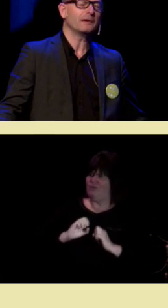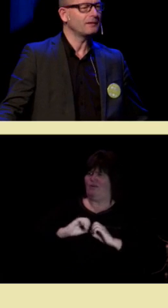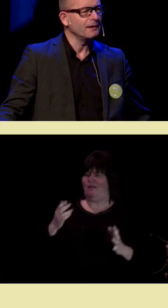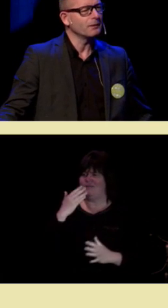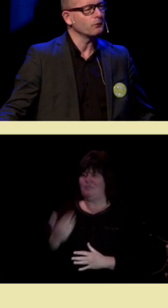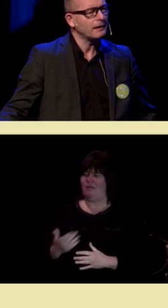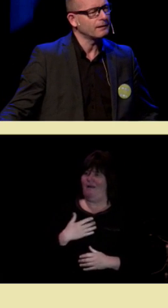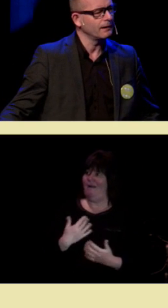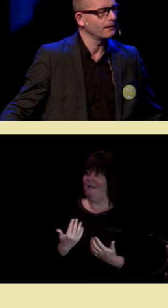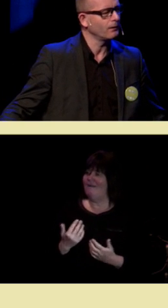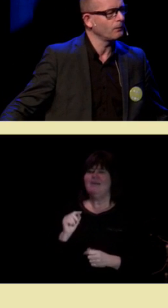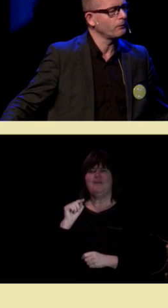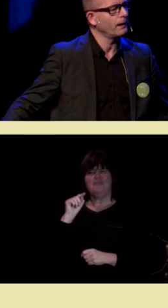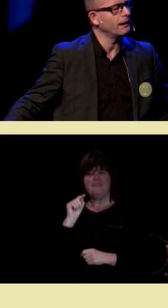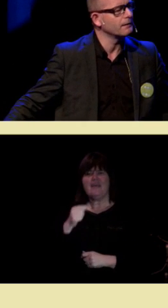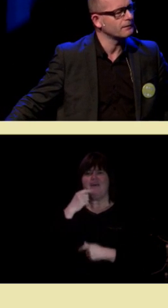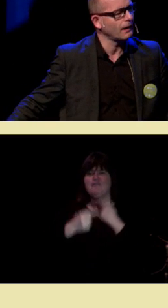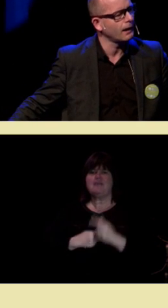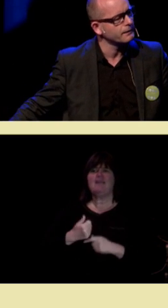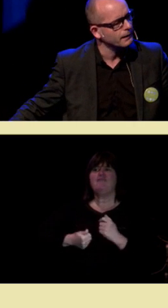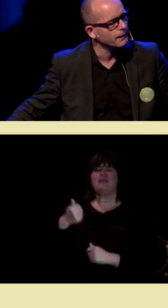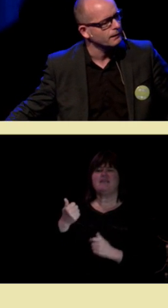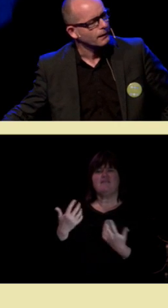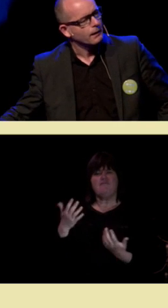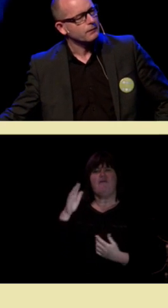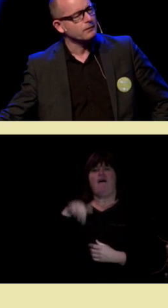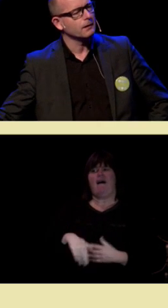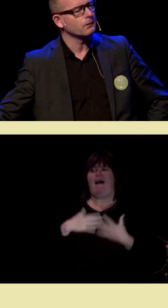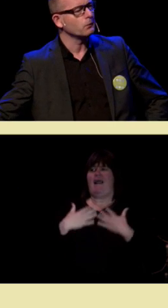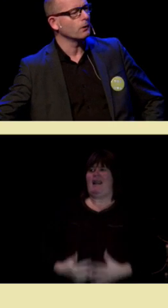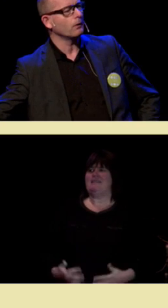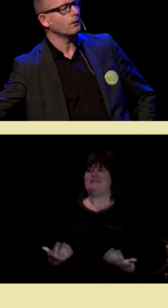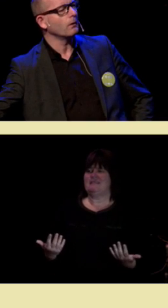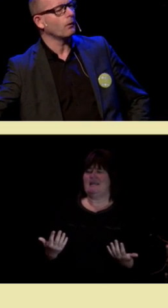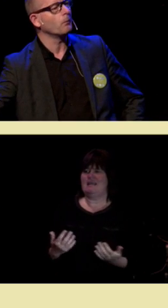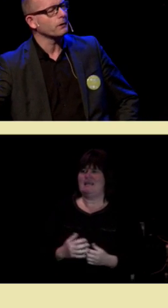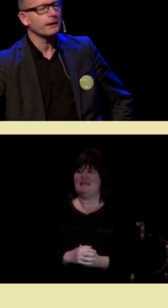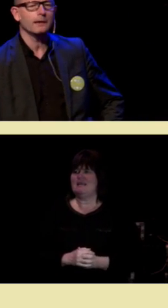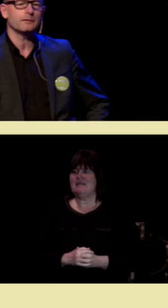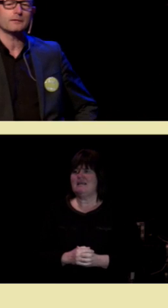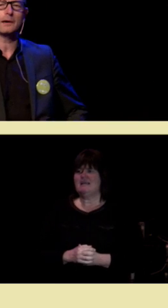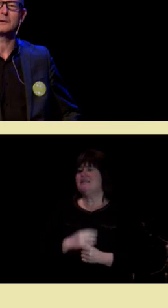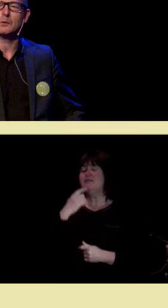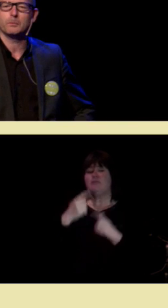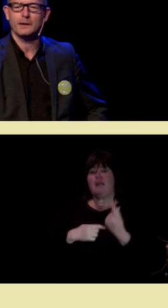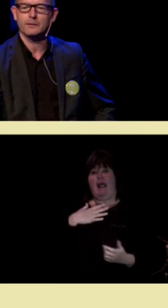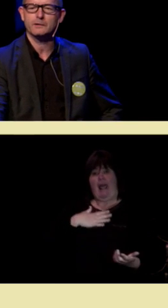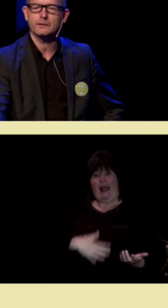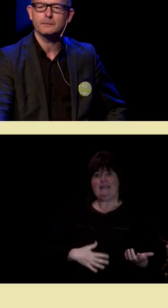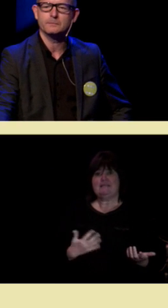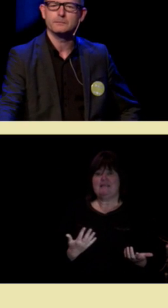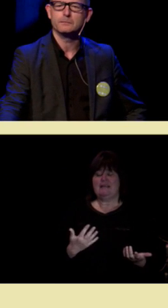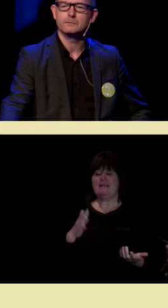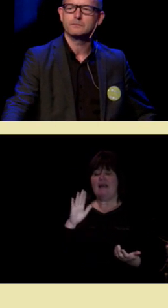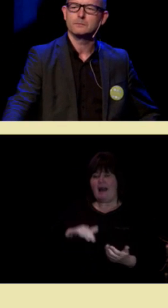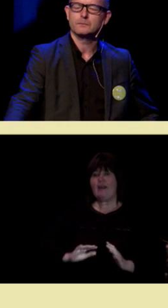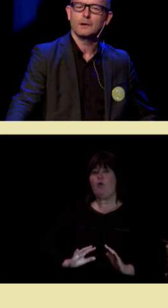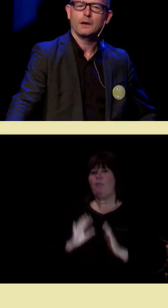Det sier noe viktig om hva helse er, tenker jeg. Det sier noe om at helse er en opplevelse.